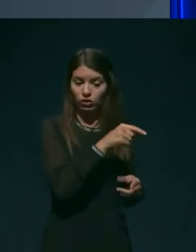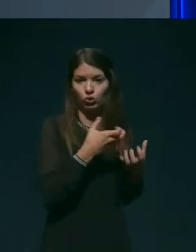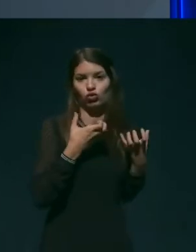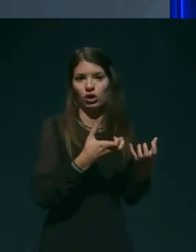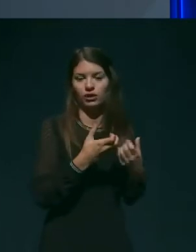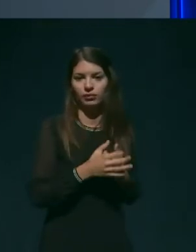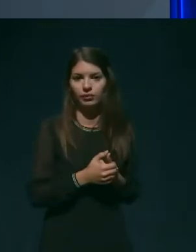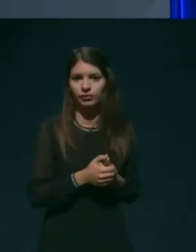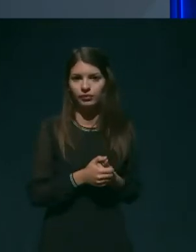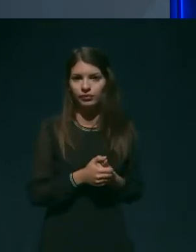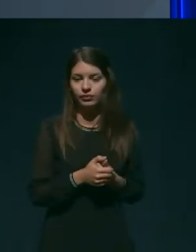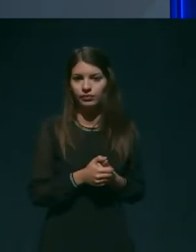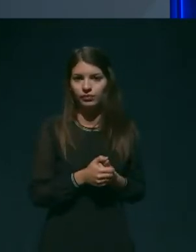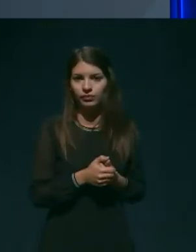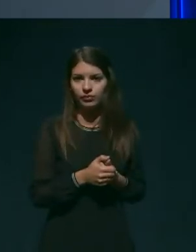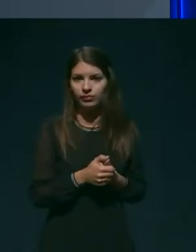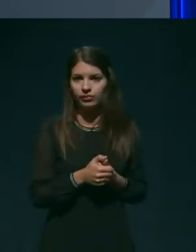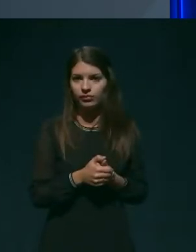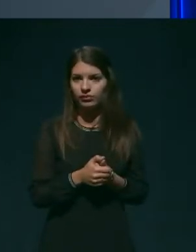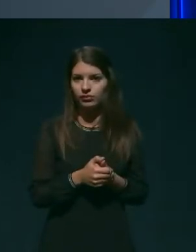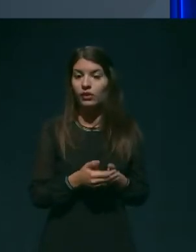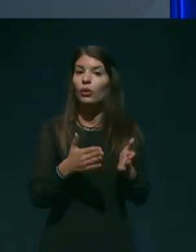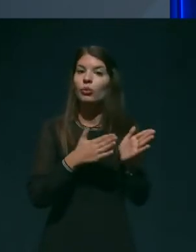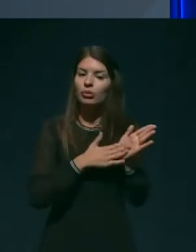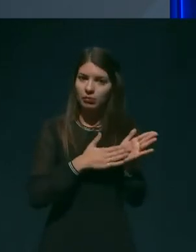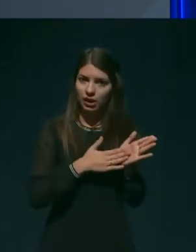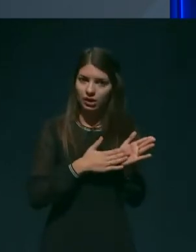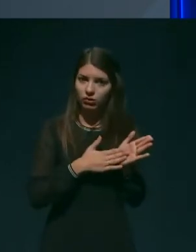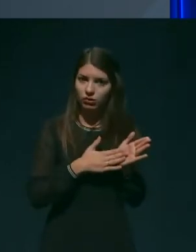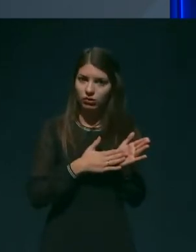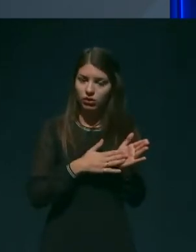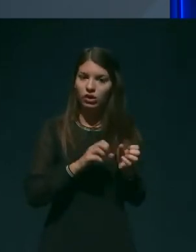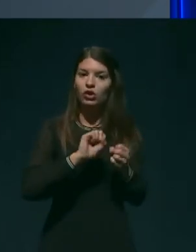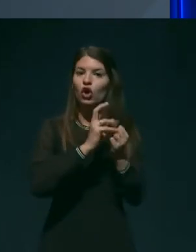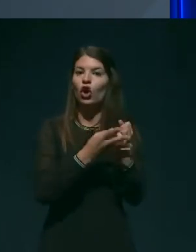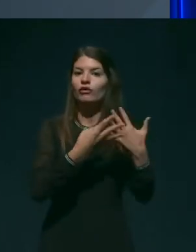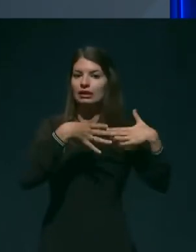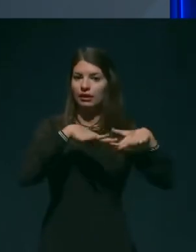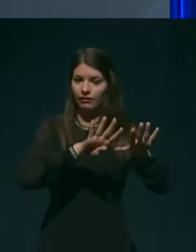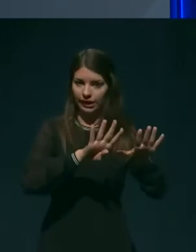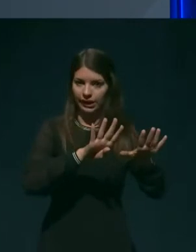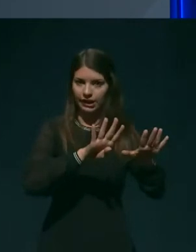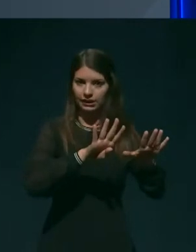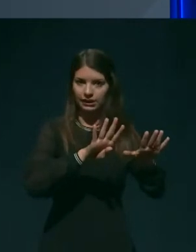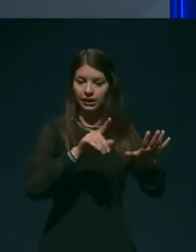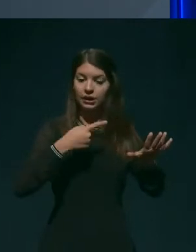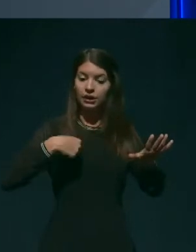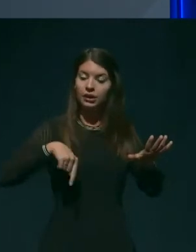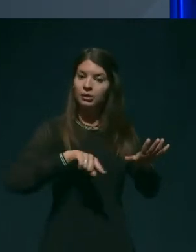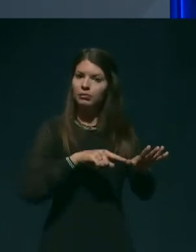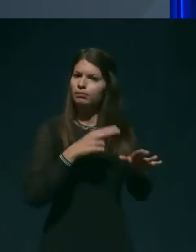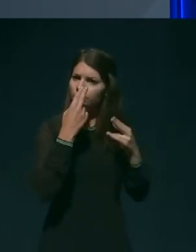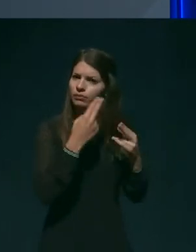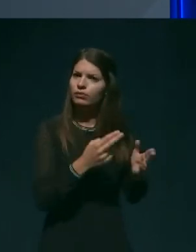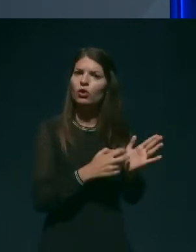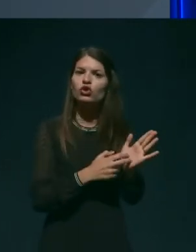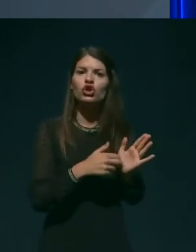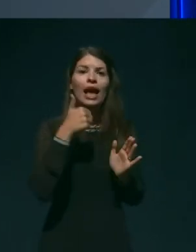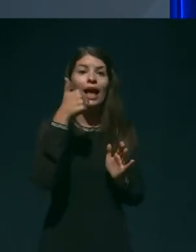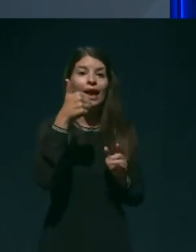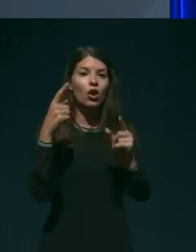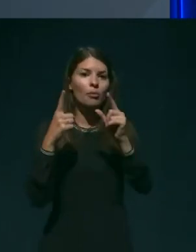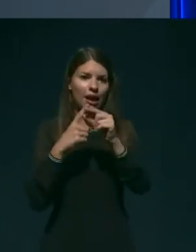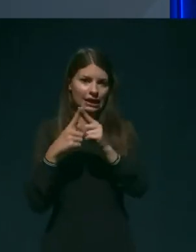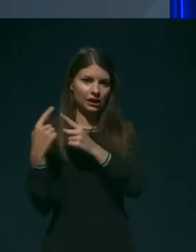V primeru okužbe z virusom COVID se soočamo še z eno paljativno